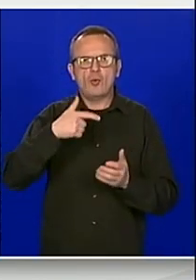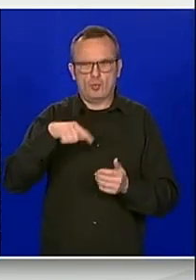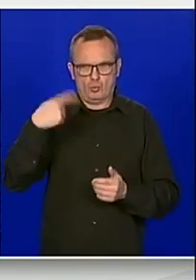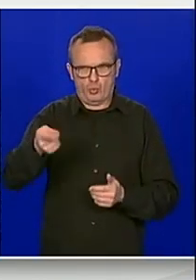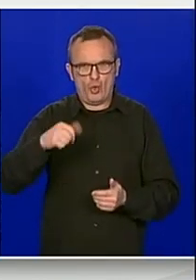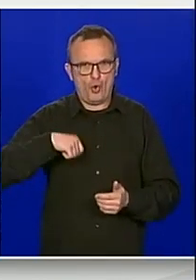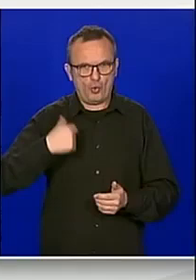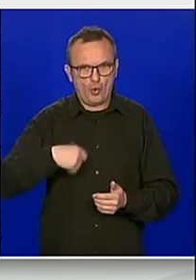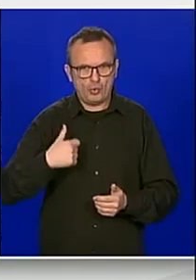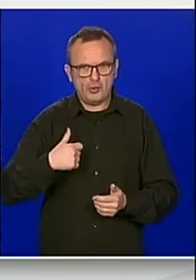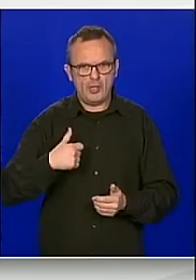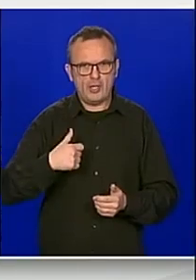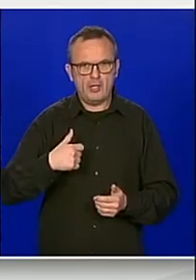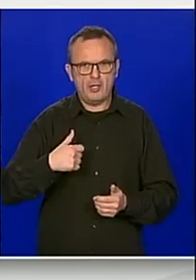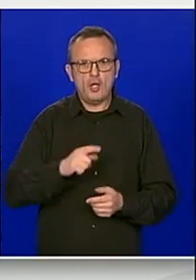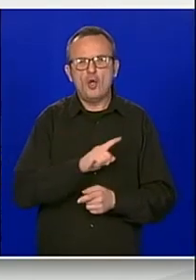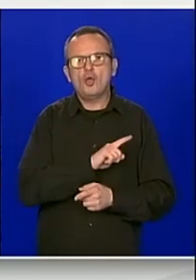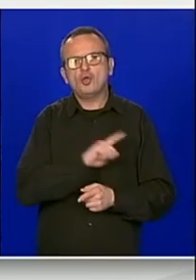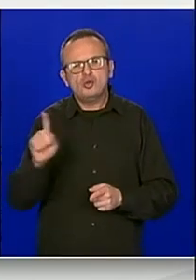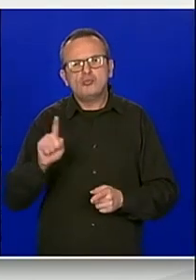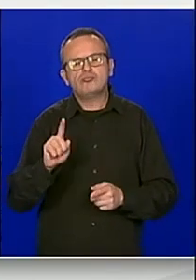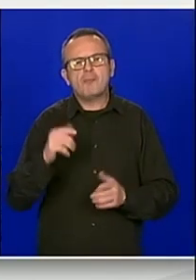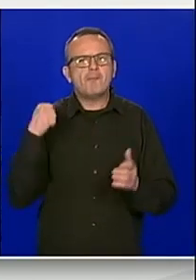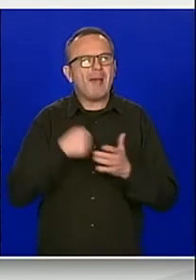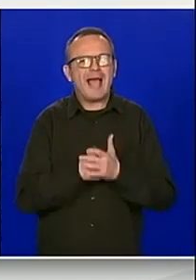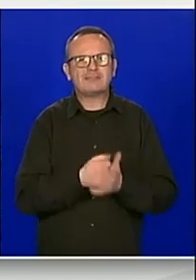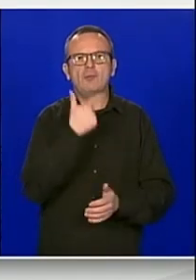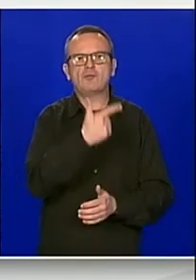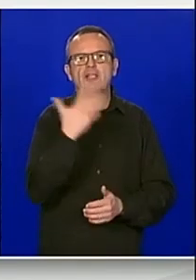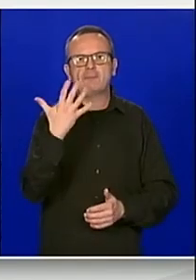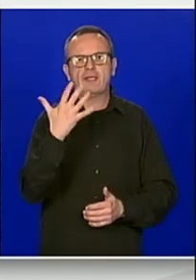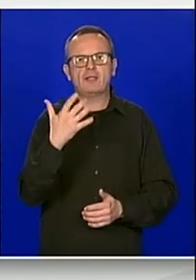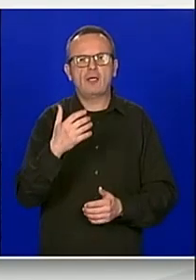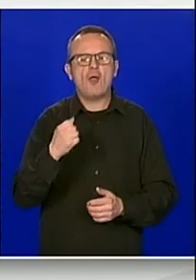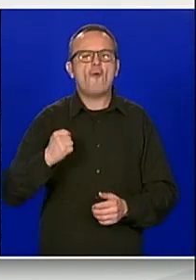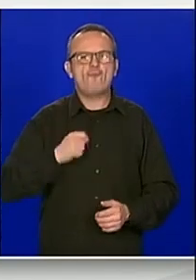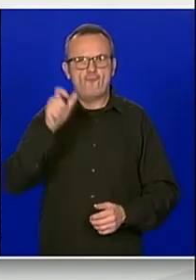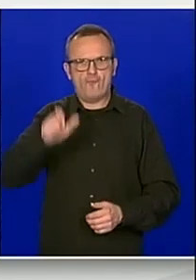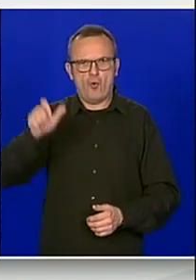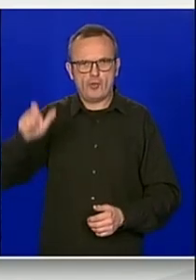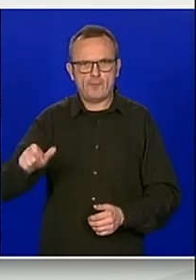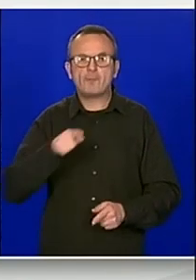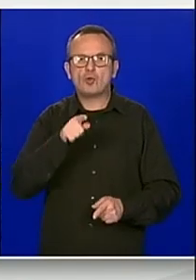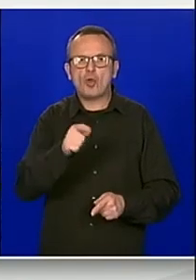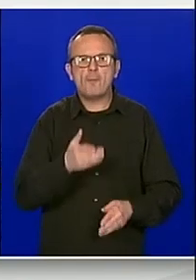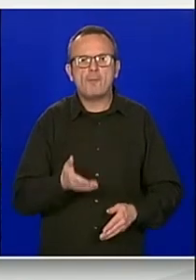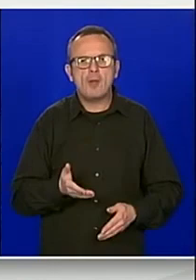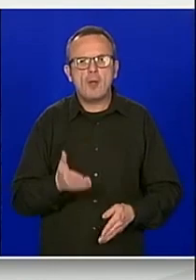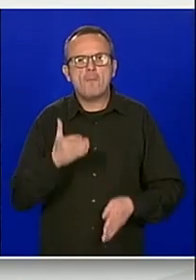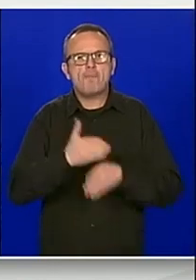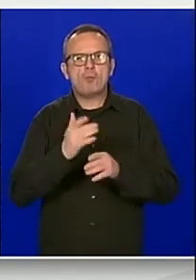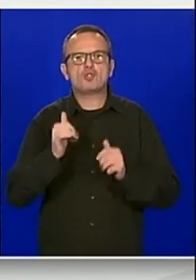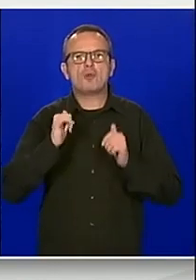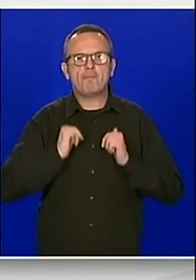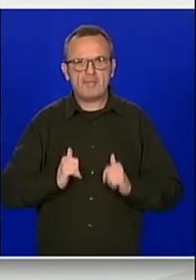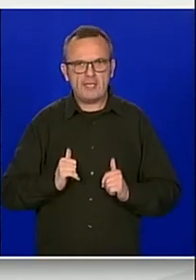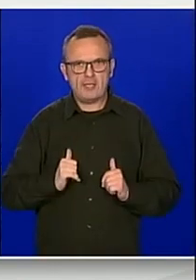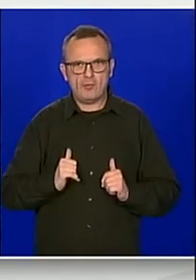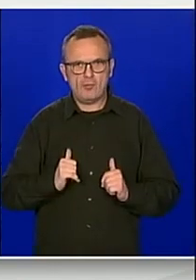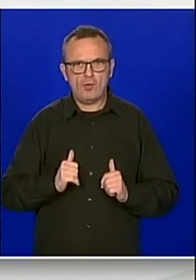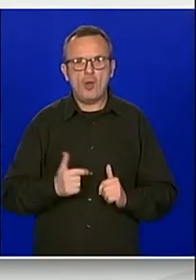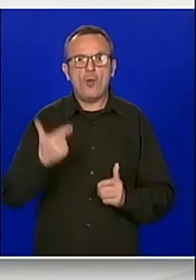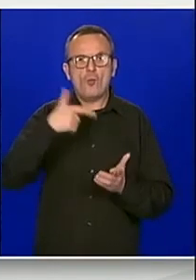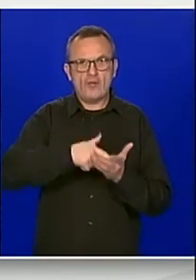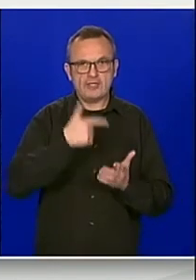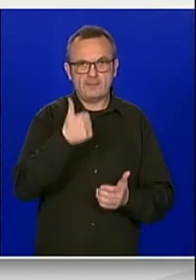i 2022. godini do 25 pripadnika. Operacije potpore miru jedinih naroda predlaže se u 2021. i